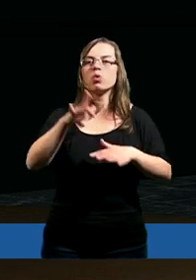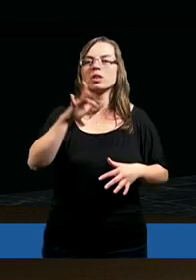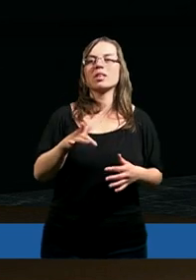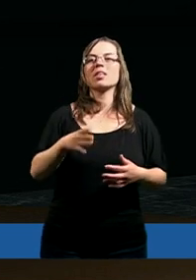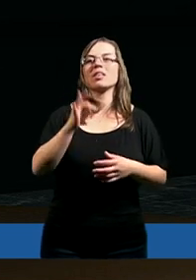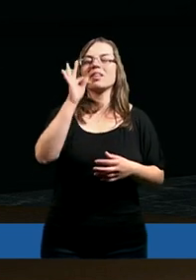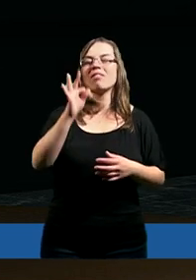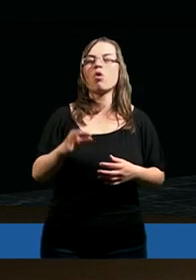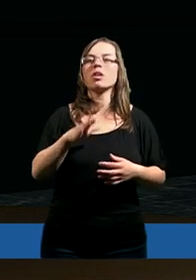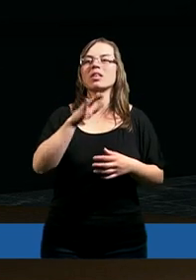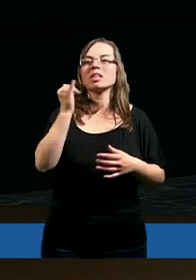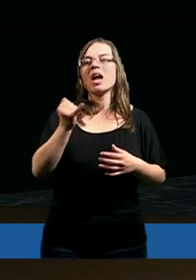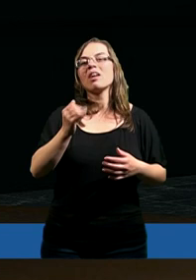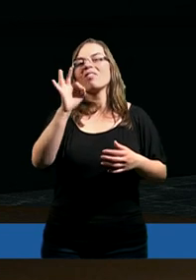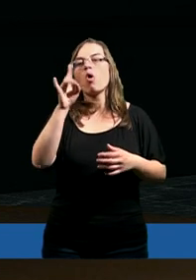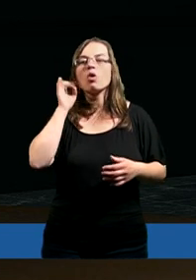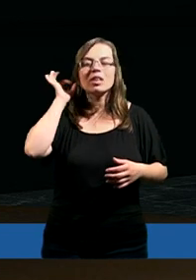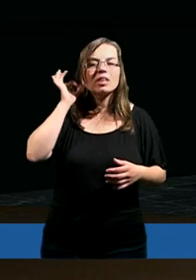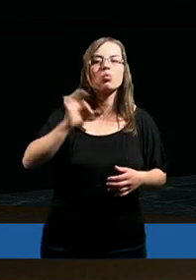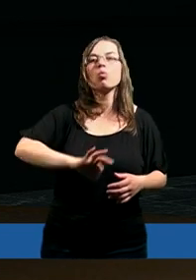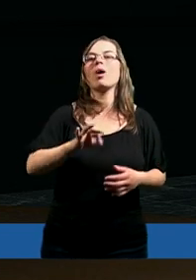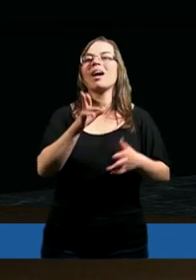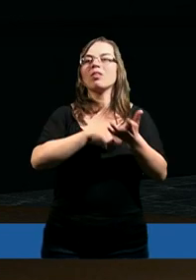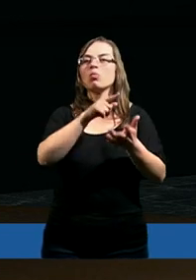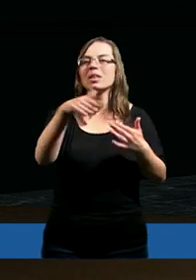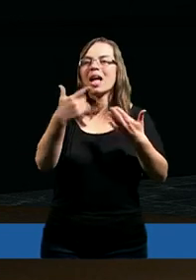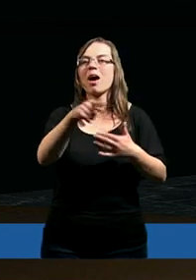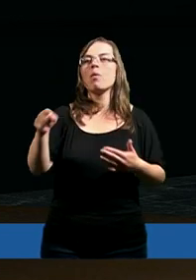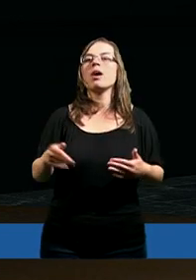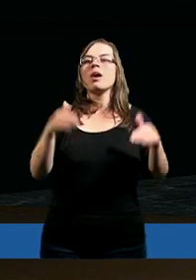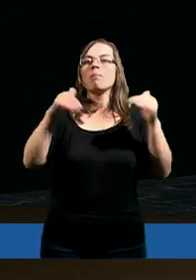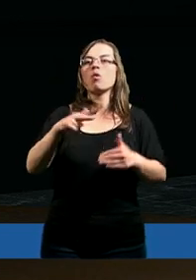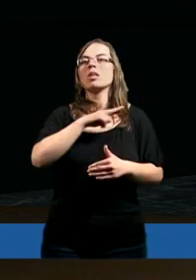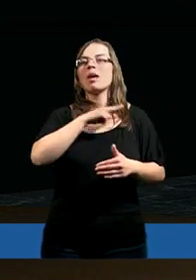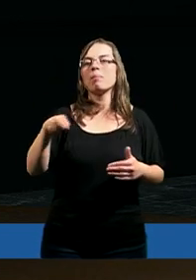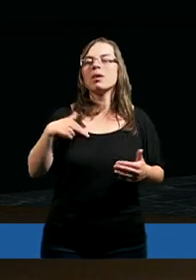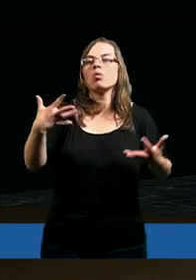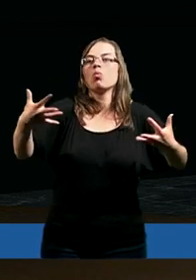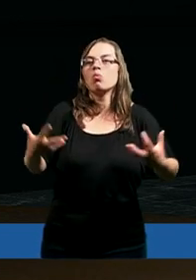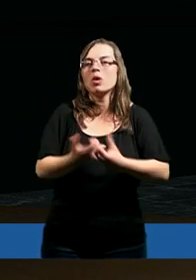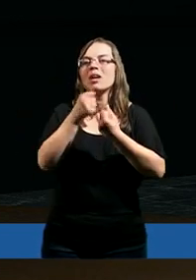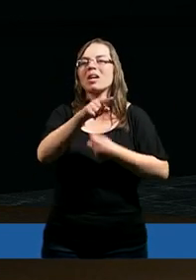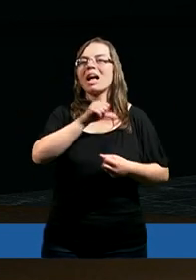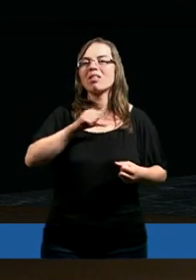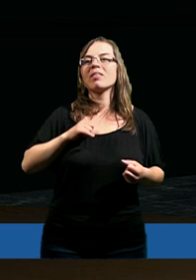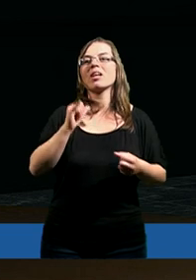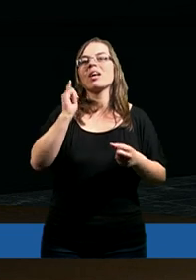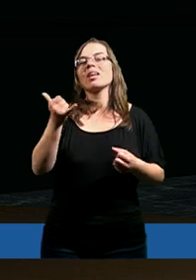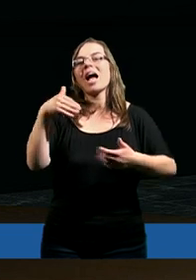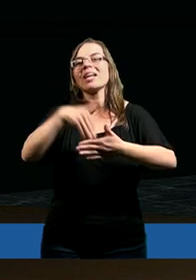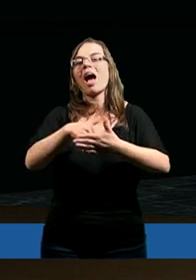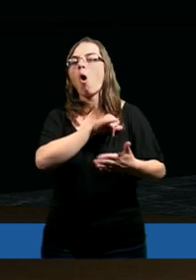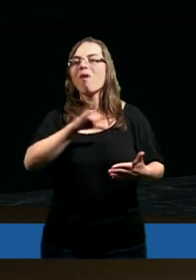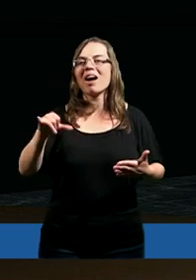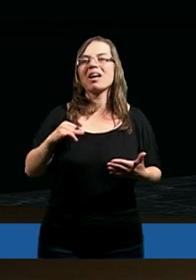duszę swoich dzieci, swoich córek, które to oglądały? Możemy my uratować się, a